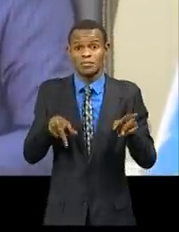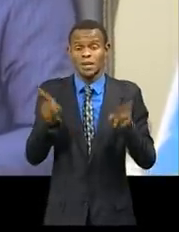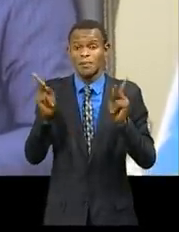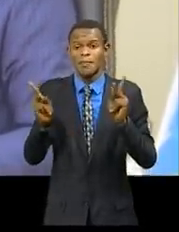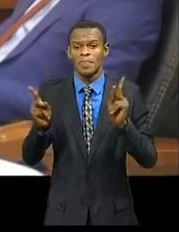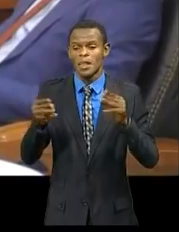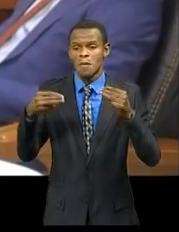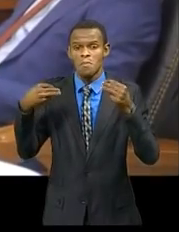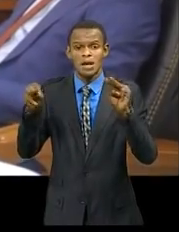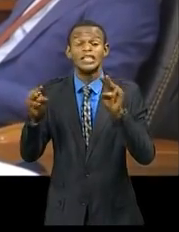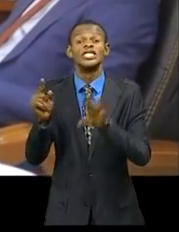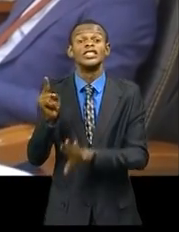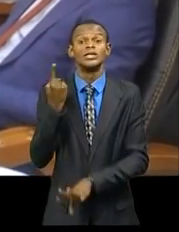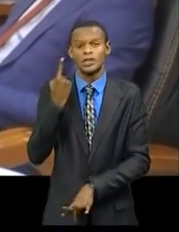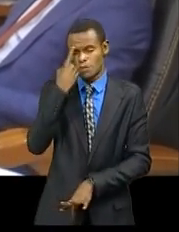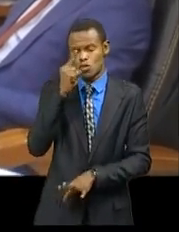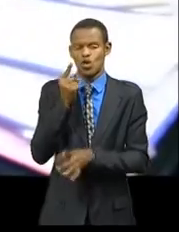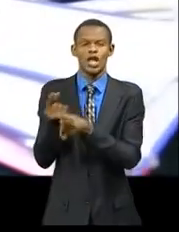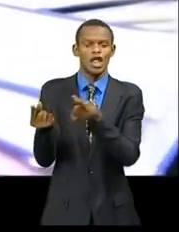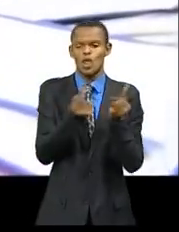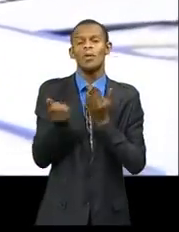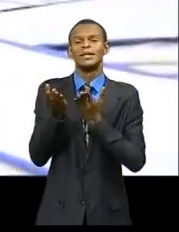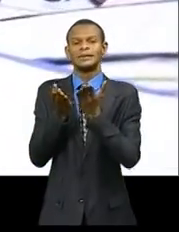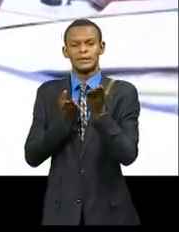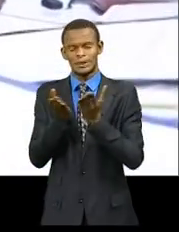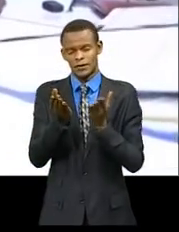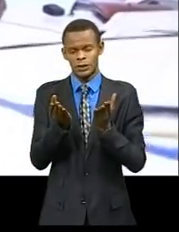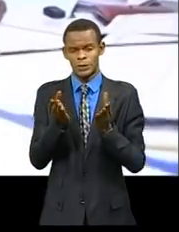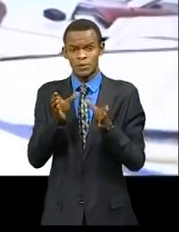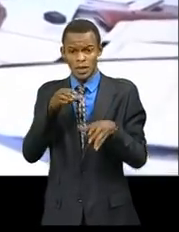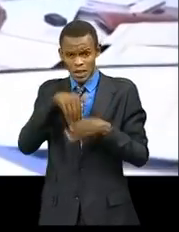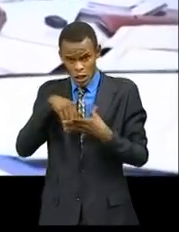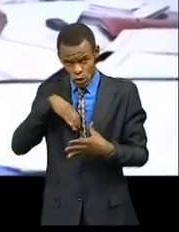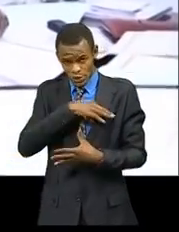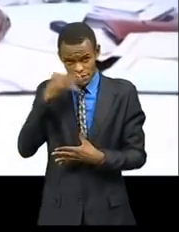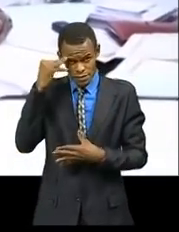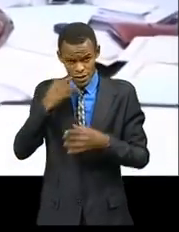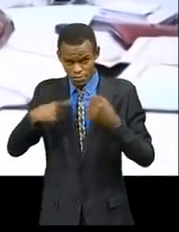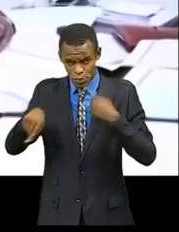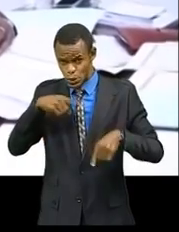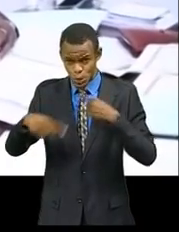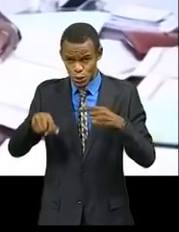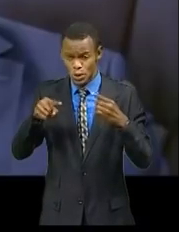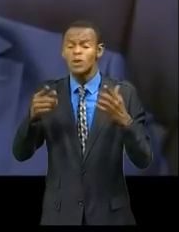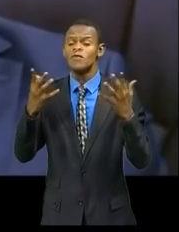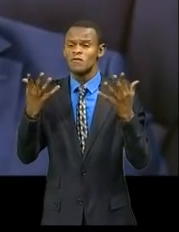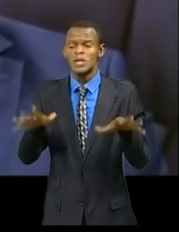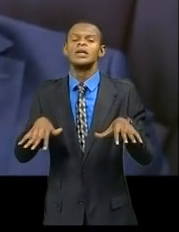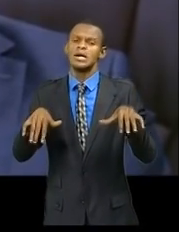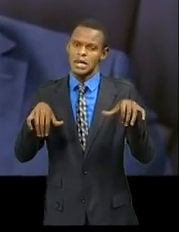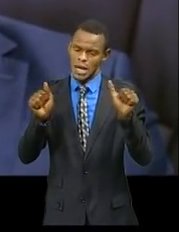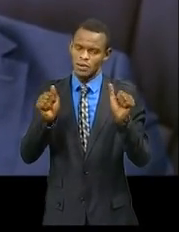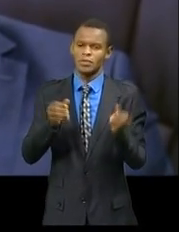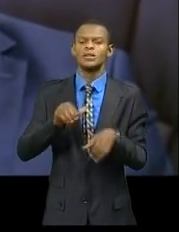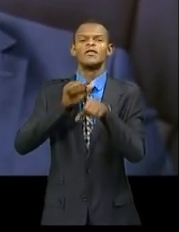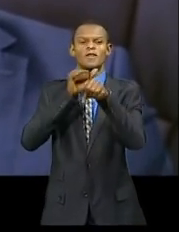pour le commerce des services. Après débat et délibération, le texte a été adopté et il sera envoyé